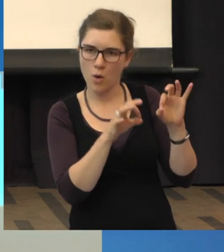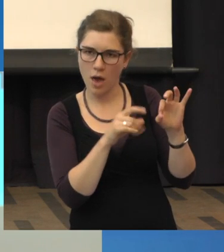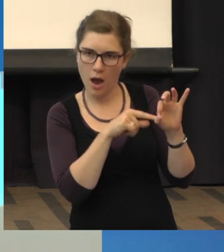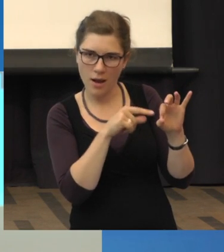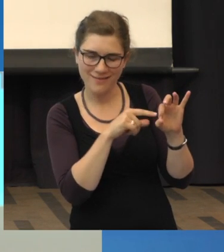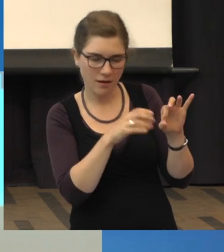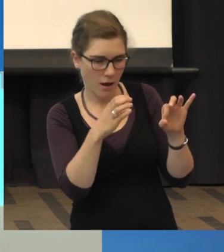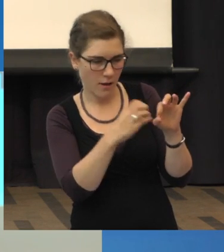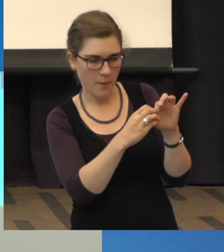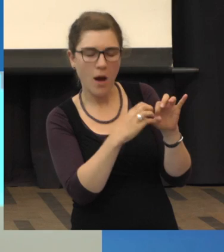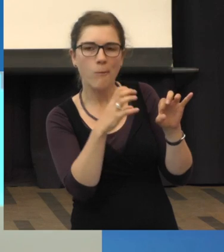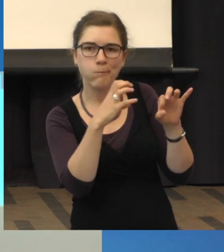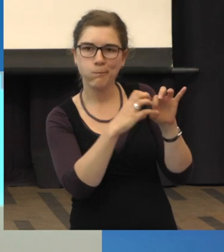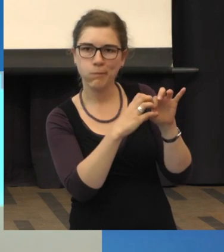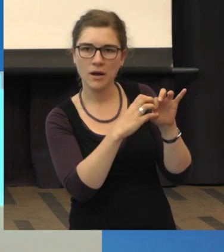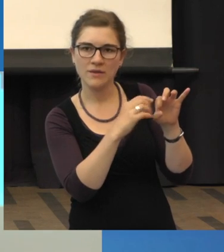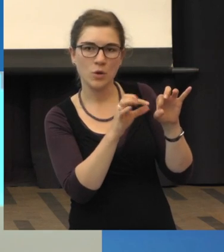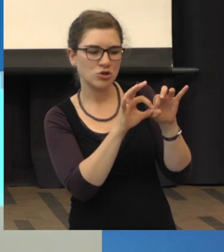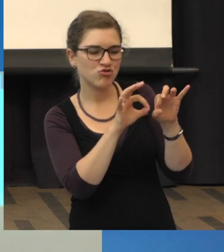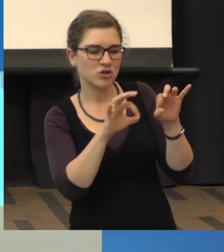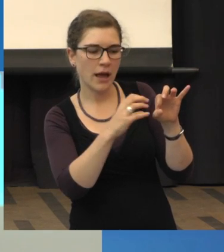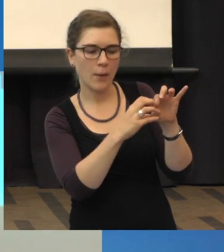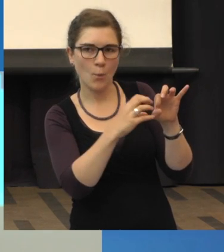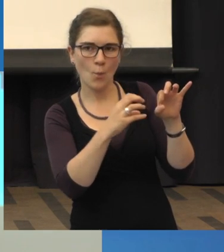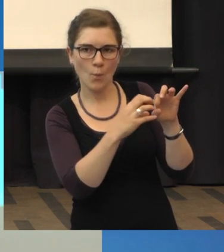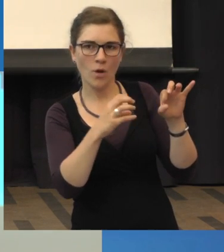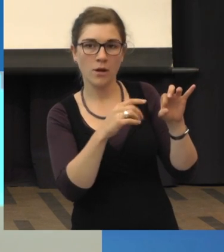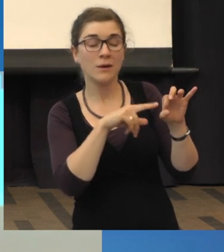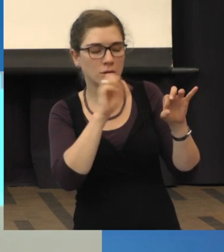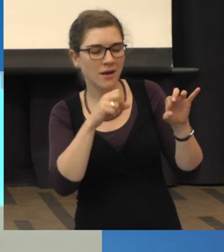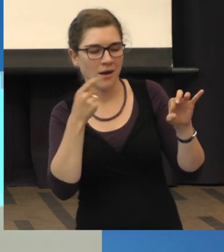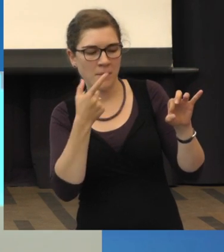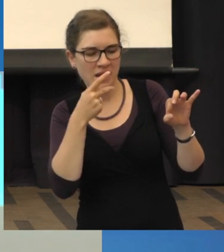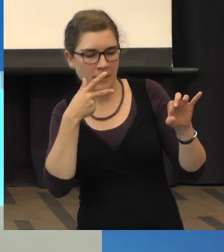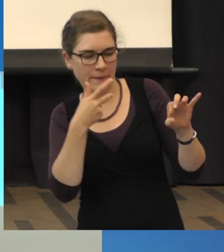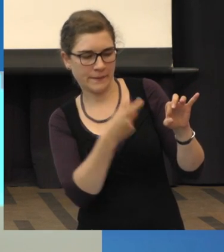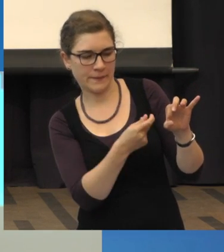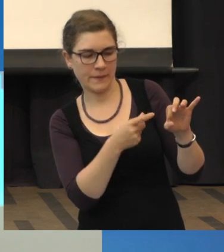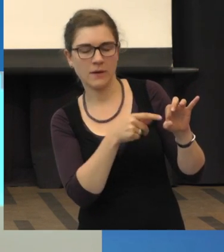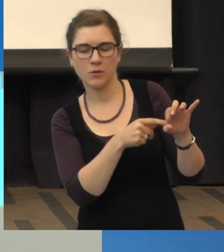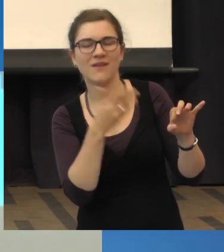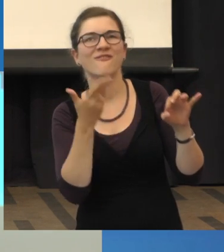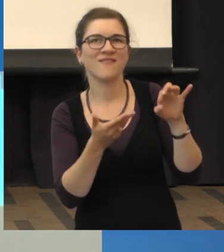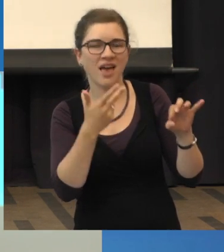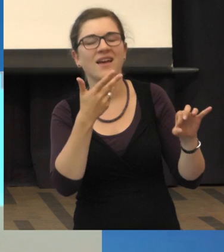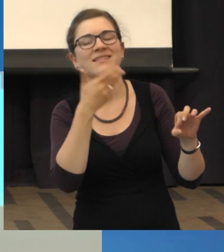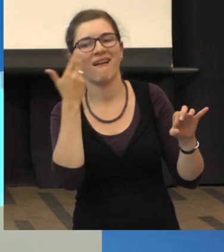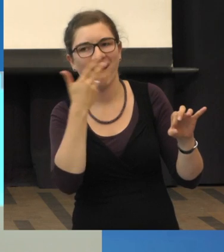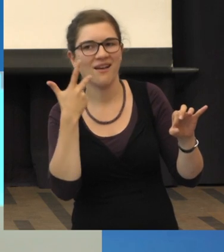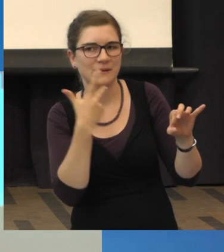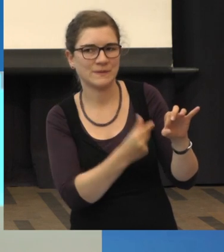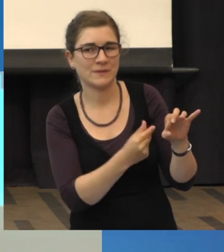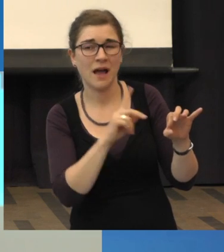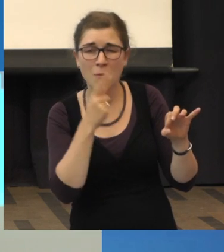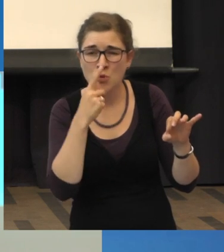Glaskörper, da sieht man so einen Strang, der da genau daran zieht. Da kann man auch ein Medikament spritzen und dann vielleicht auch Gas reintun, aber alleine